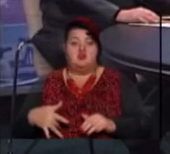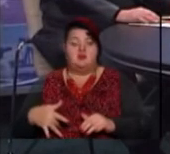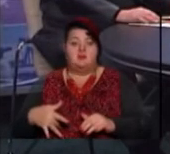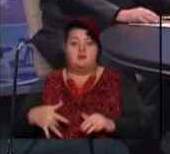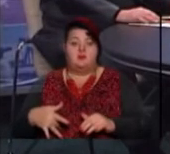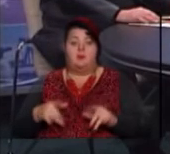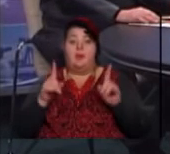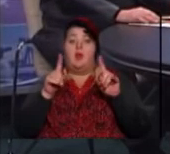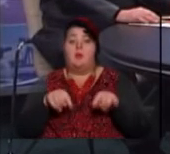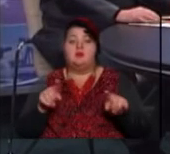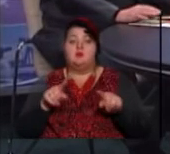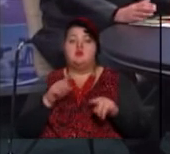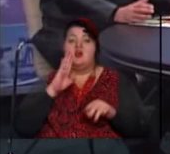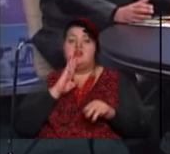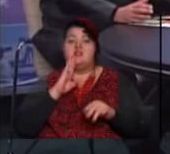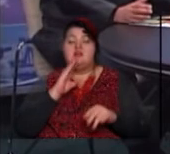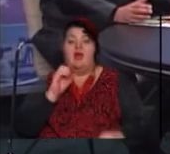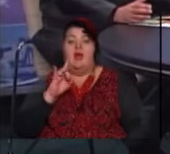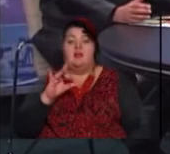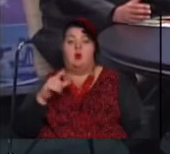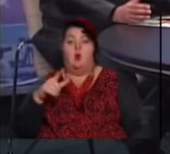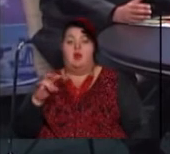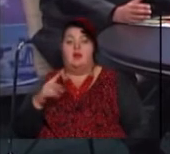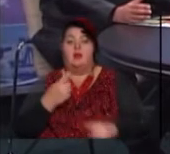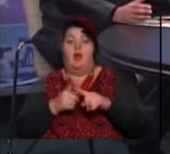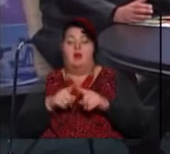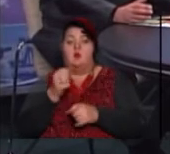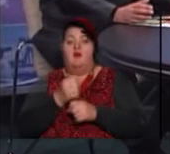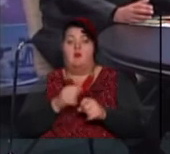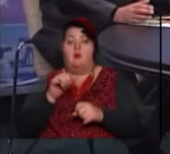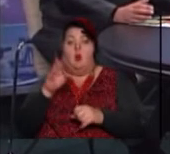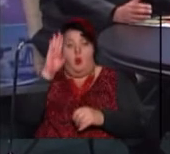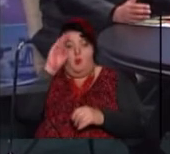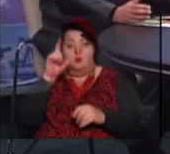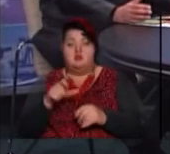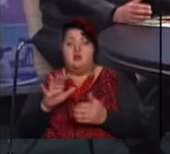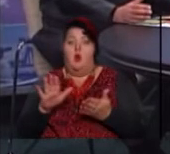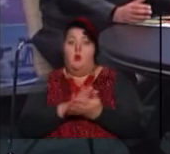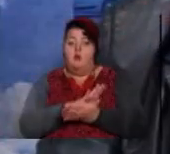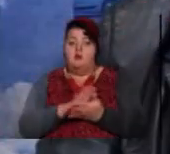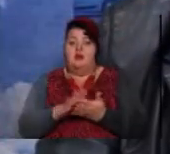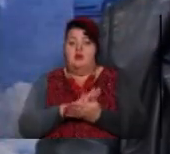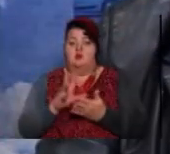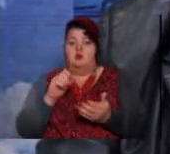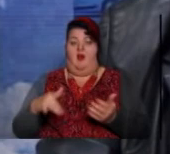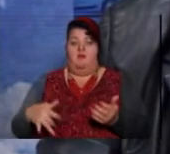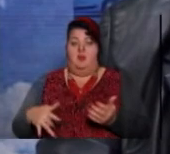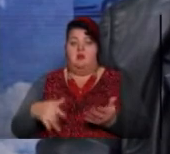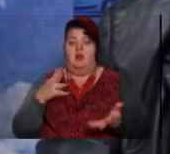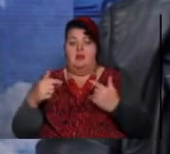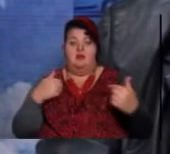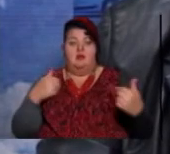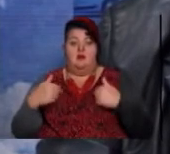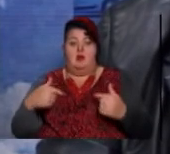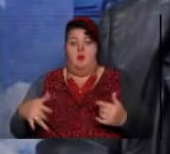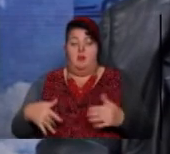Почему? Тому що жінський естроген, який виробляється у мужчин, утилизується в печні. Якщо страдає печень